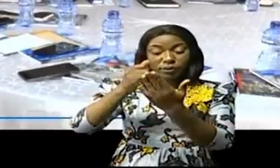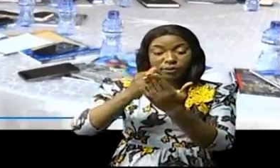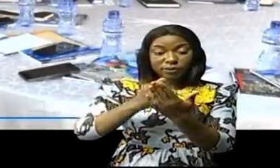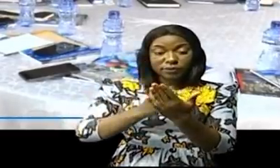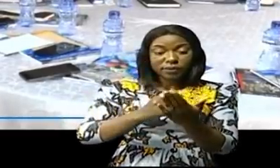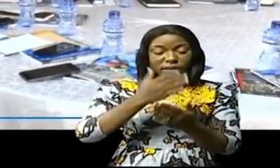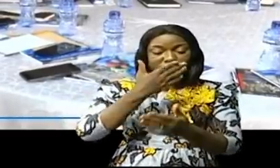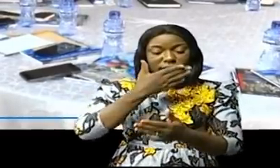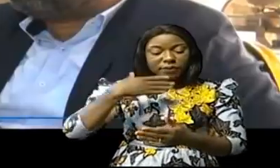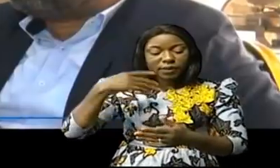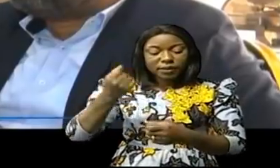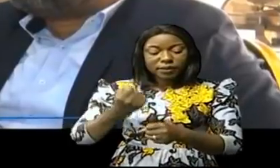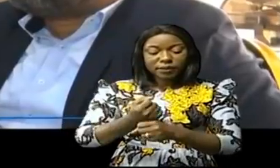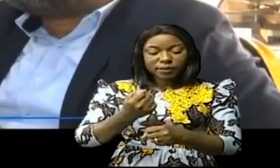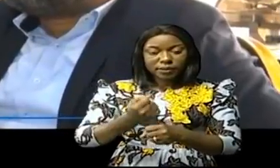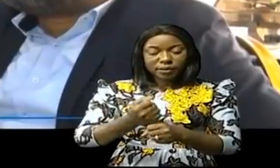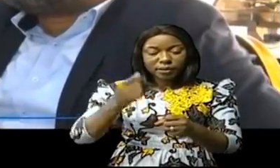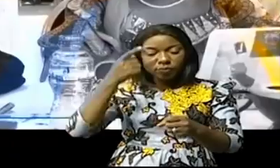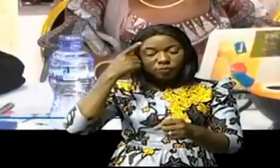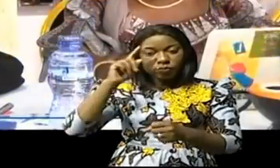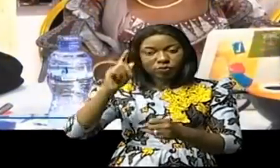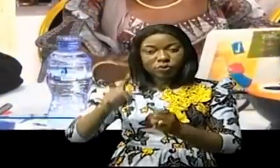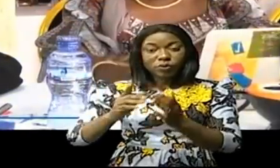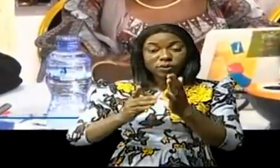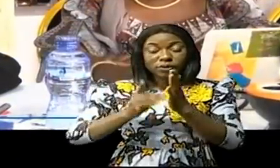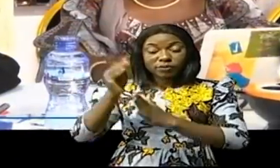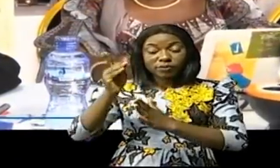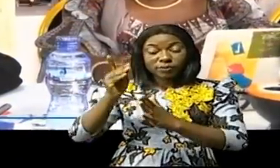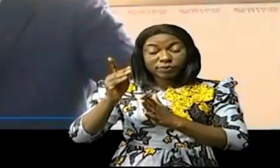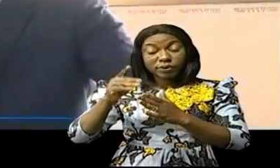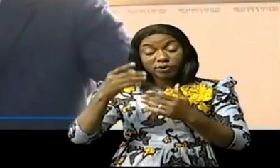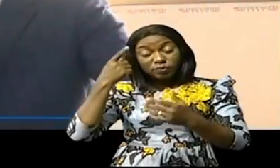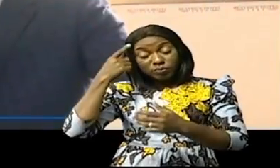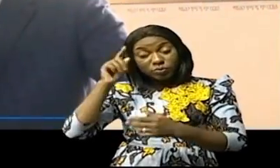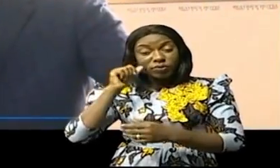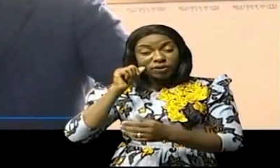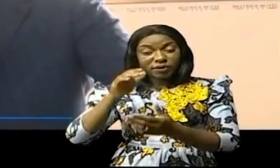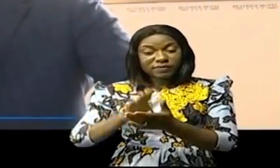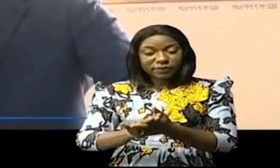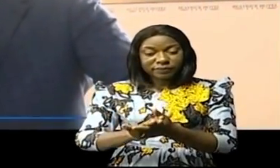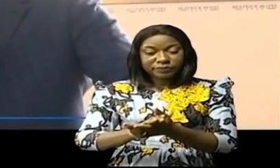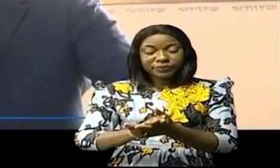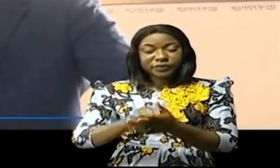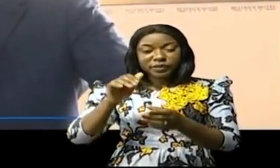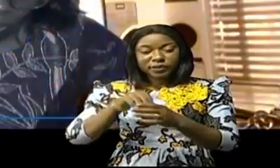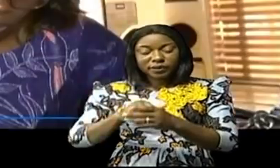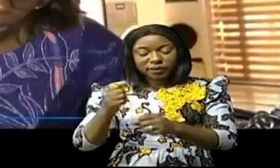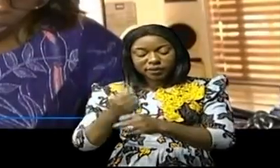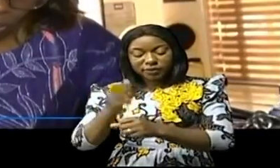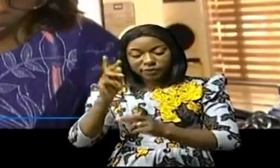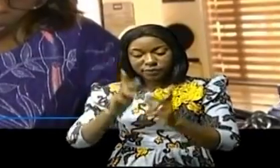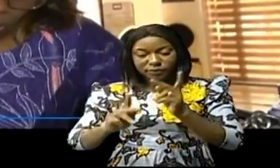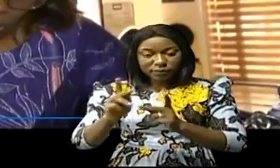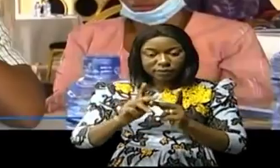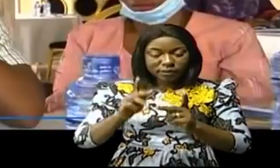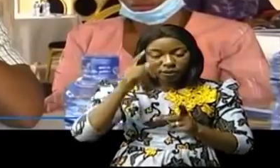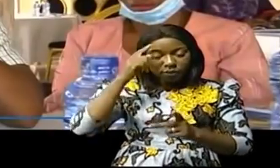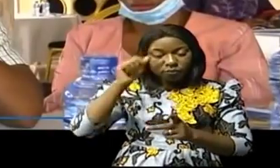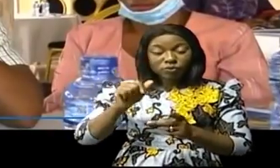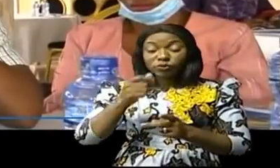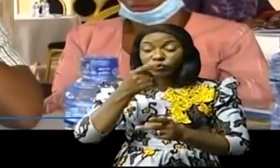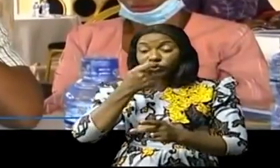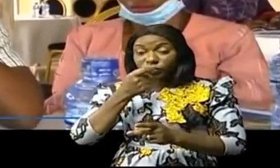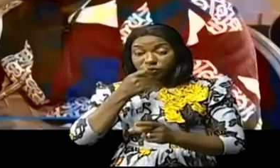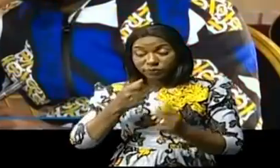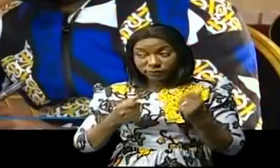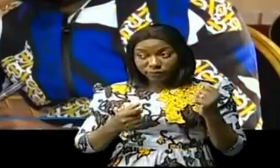les meilleures pratiques devant aider à un positionnement adéquat de femmes dans les institutions publiques. Pour Joseph Ongi, représentant